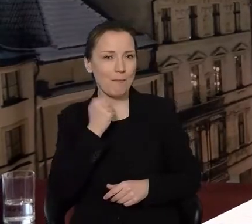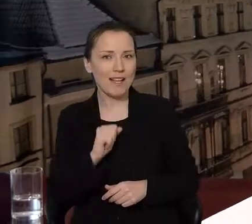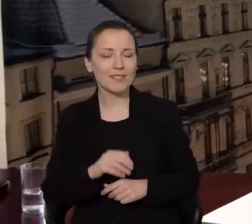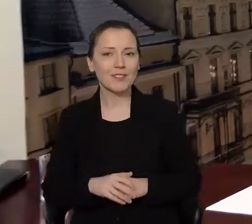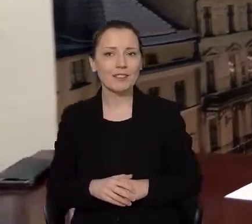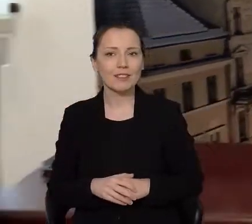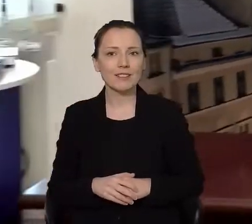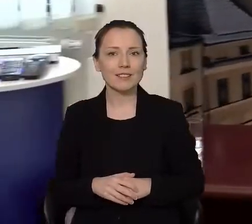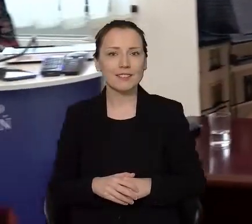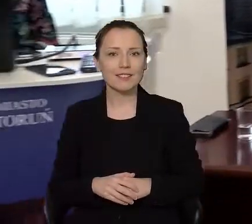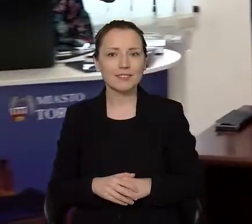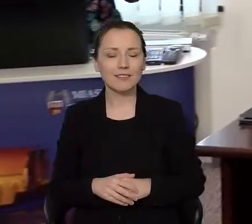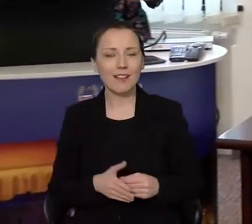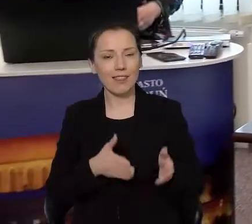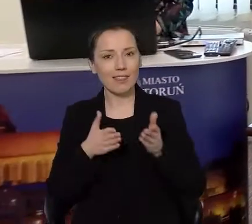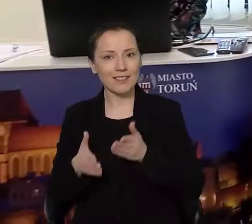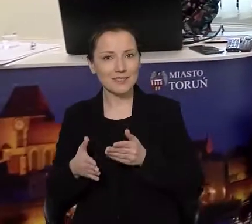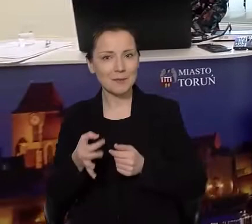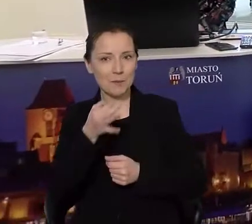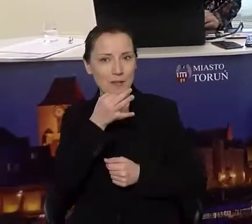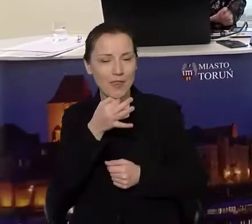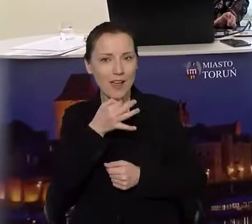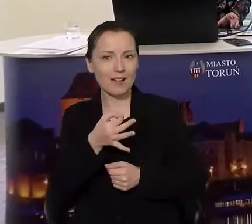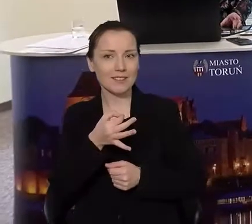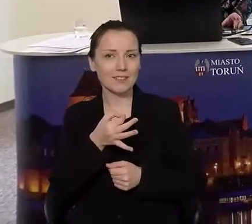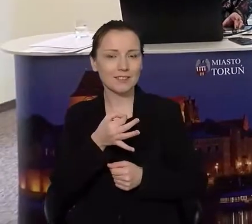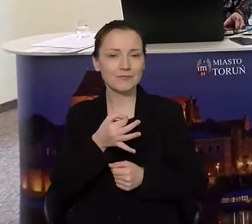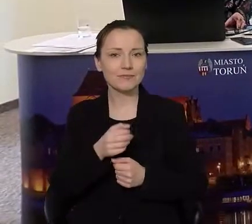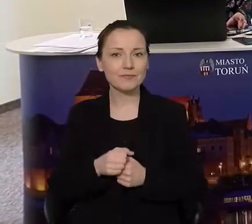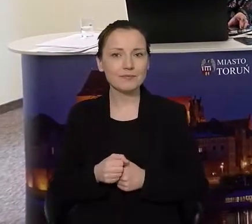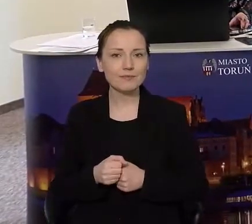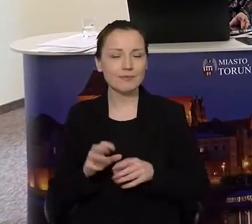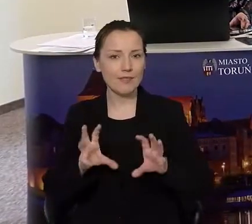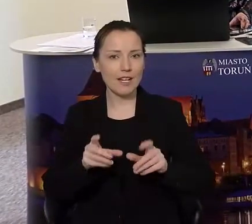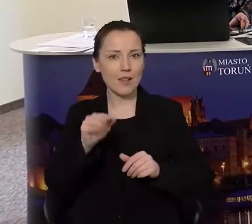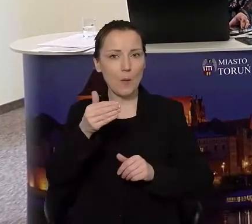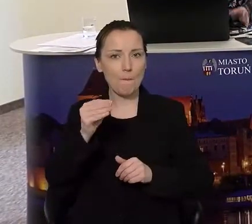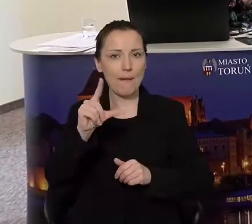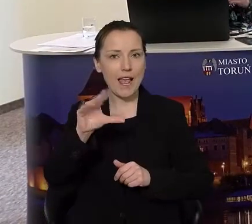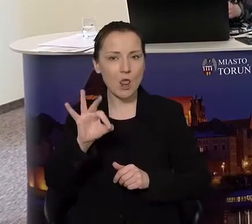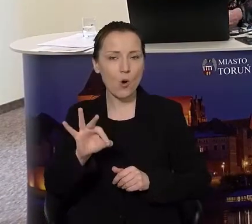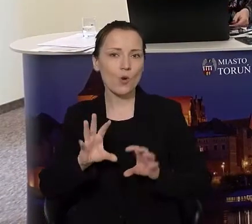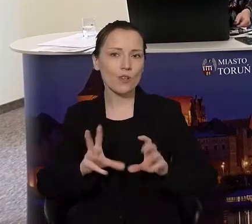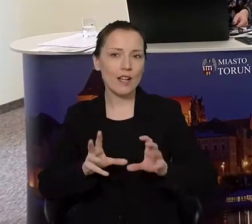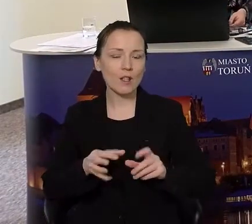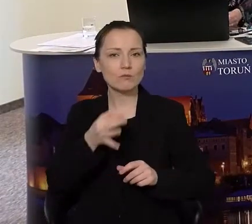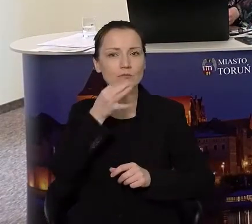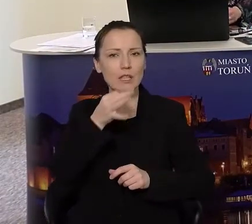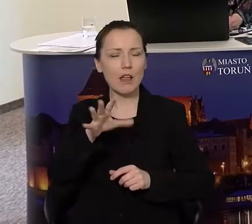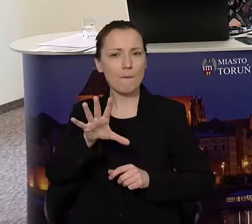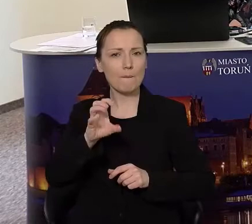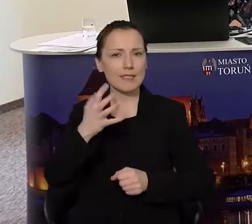to się pięknie składa. Z kolejnym pytaniem, Gustaw Nowak z Mela Radia pyta właśnie o tą 550